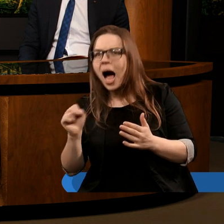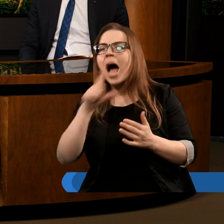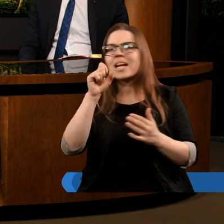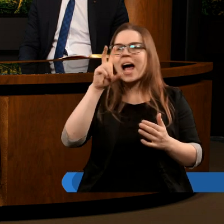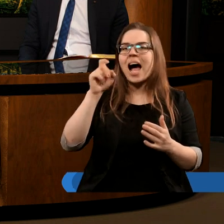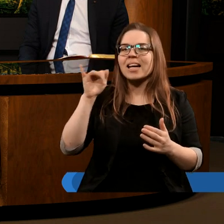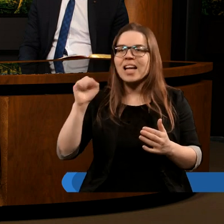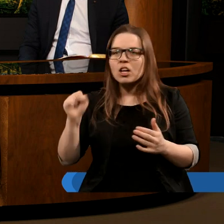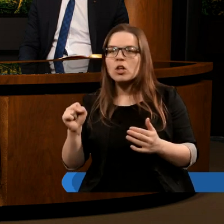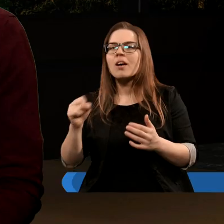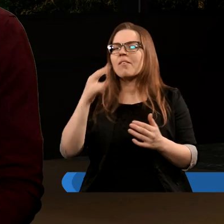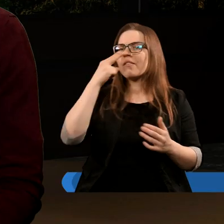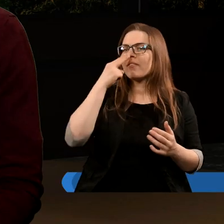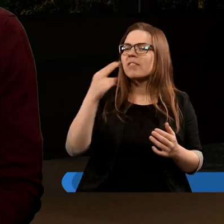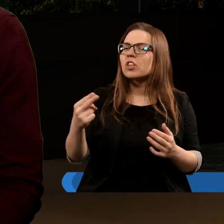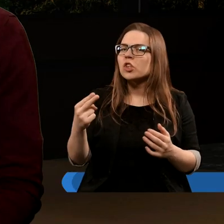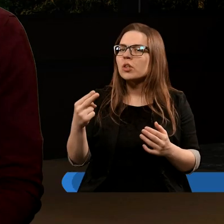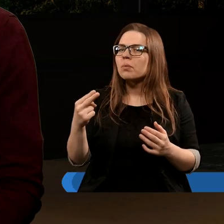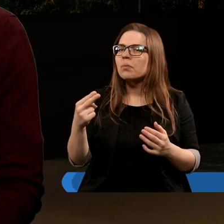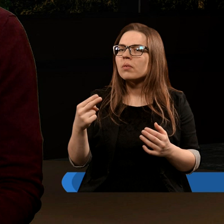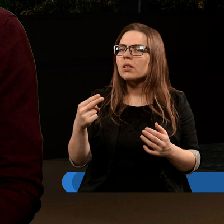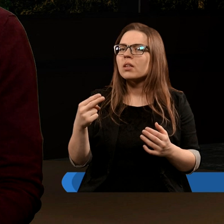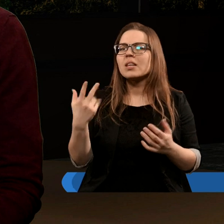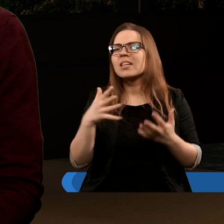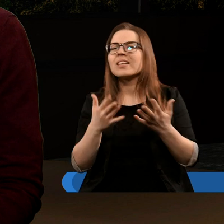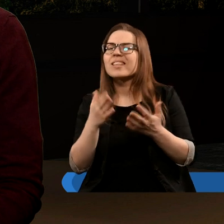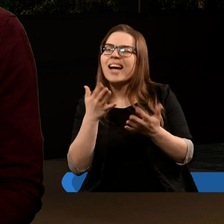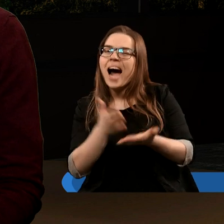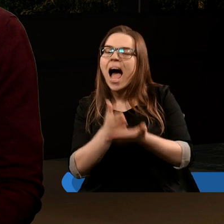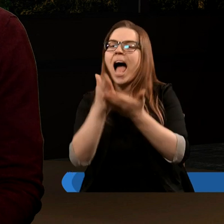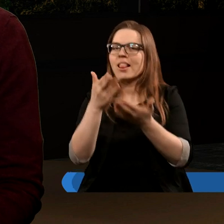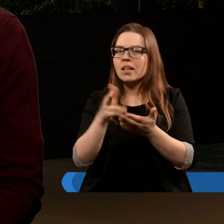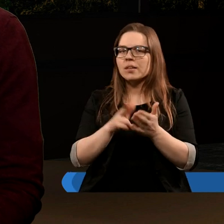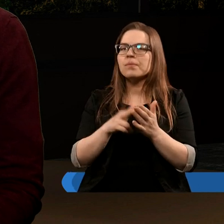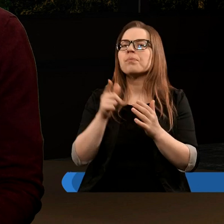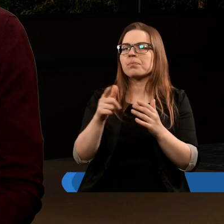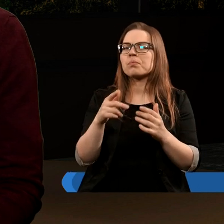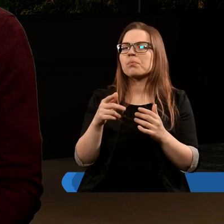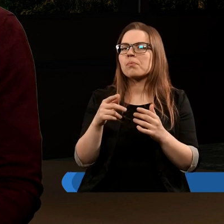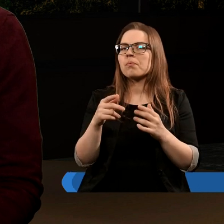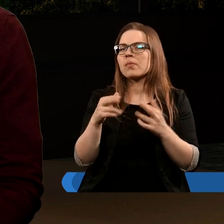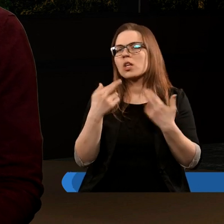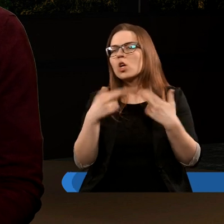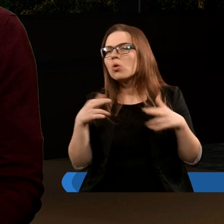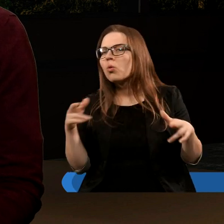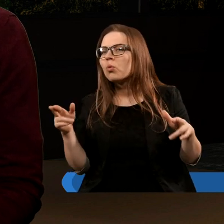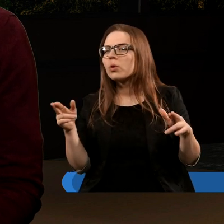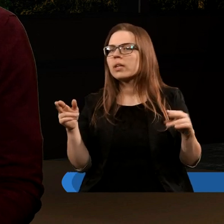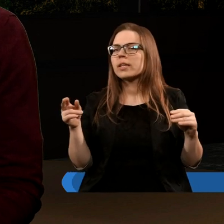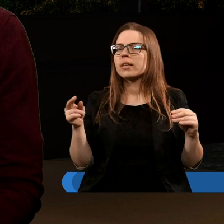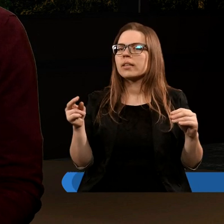Zachariasza widzimy niebiańską radę, która zasiadała i rozwiązywała różne